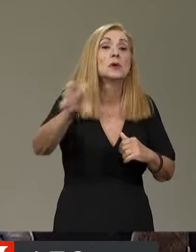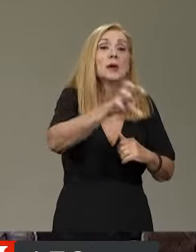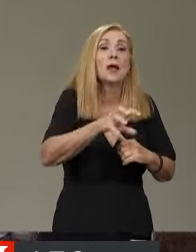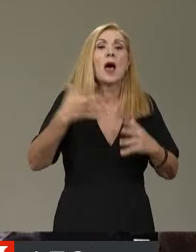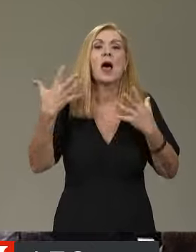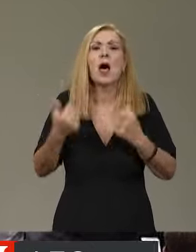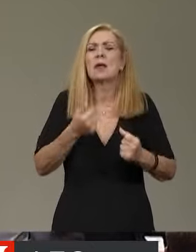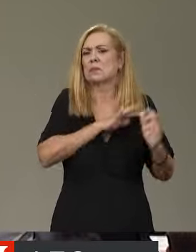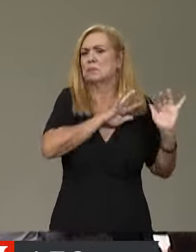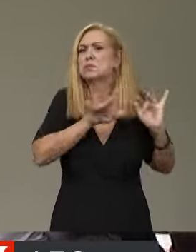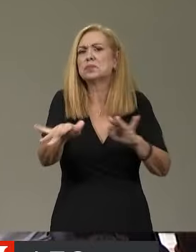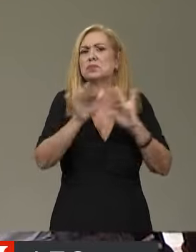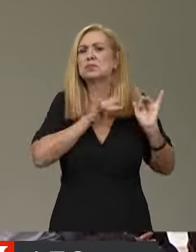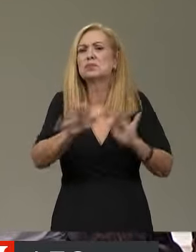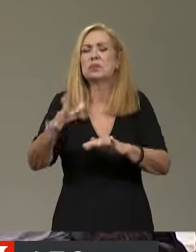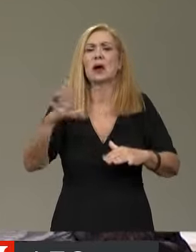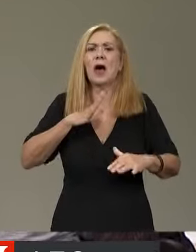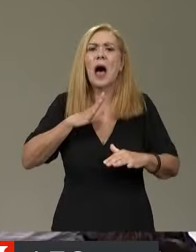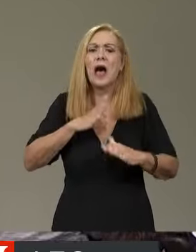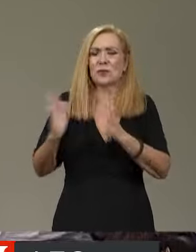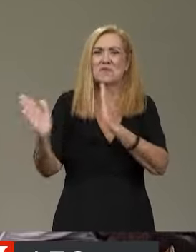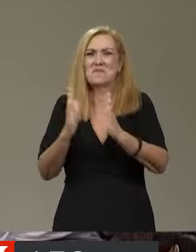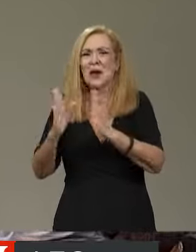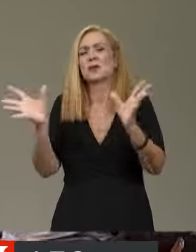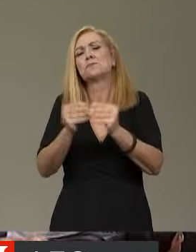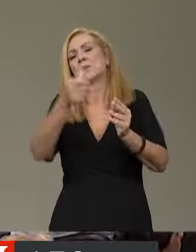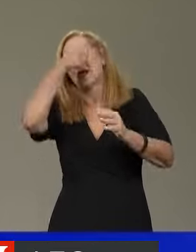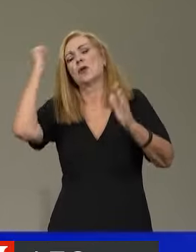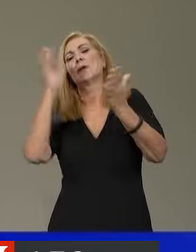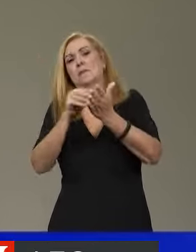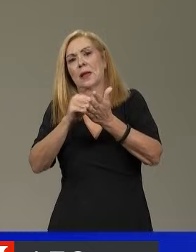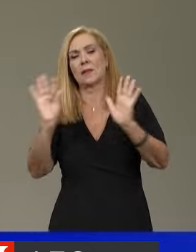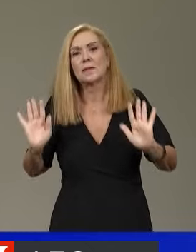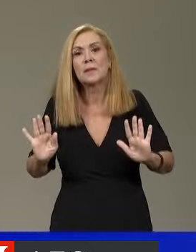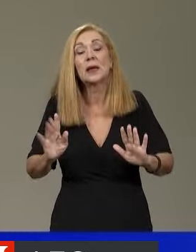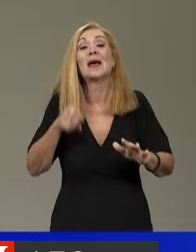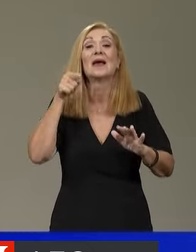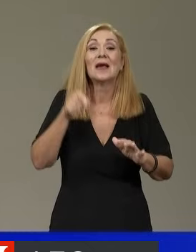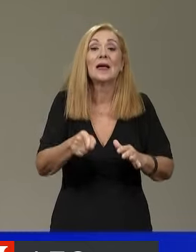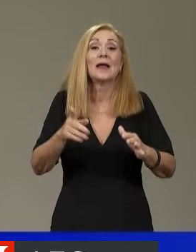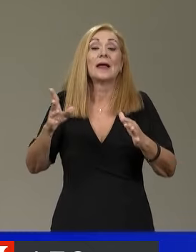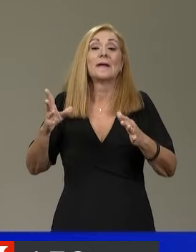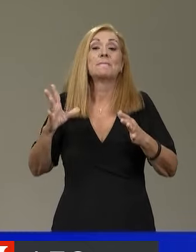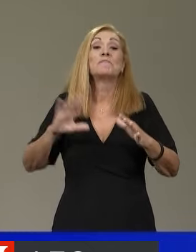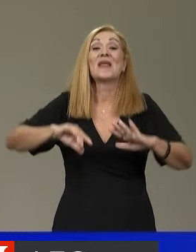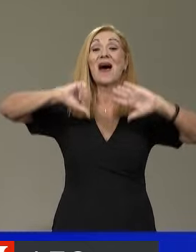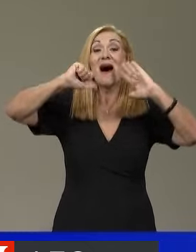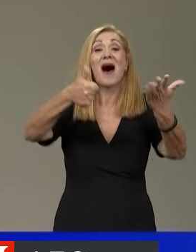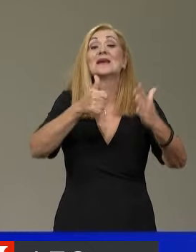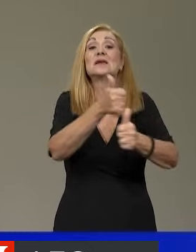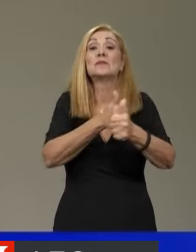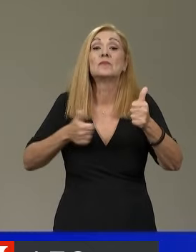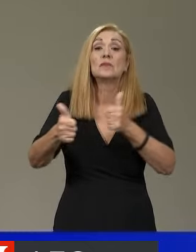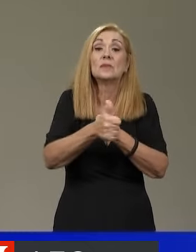μεγάλα φορτή επισκεπτών για συγκεκριμένα χρονικά διαστήματα. Και απόλυτα συνδεδεμένη ως έκτη προτεραιότητα,